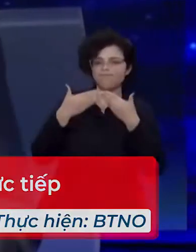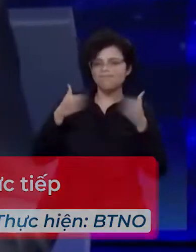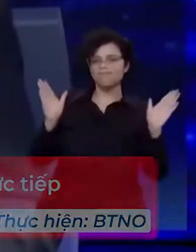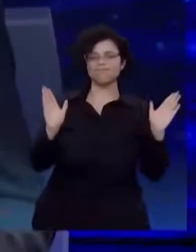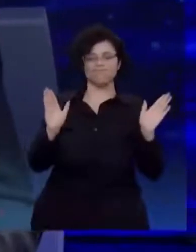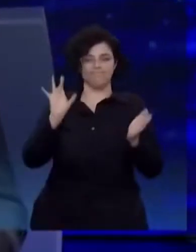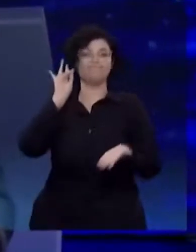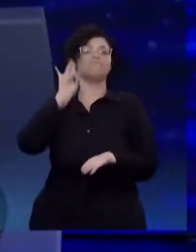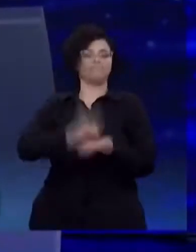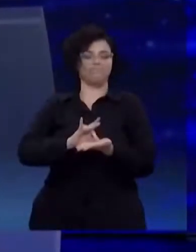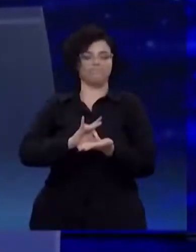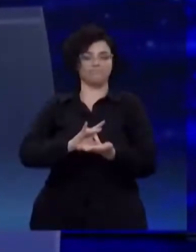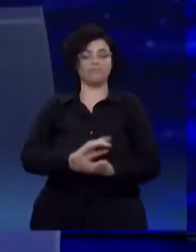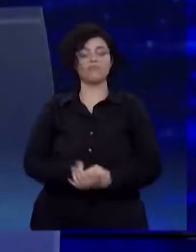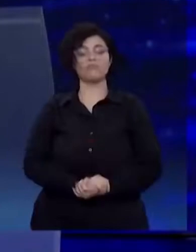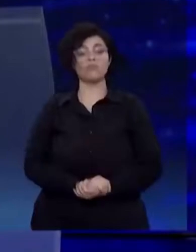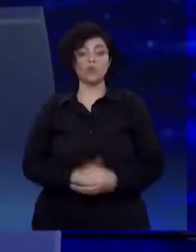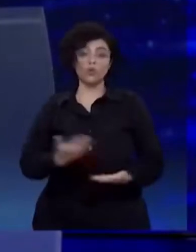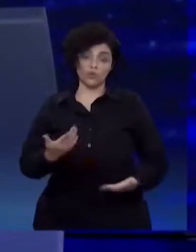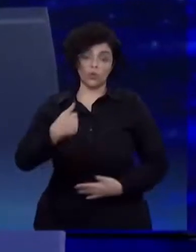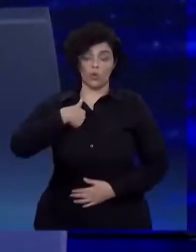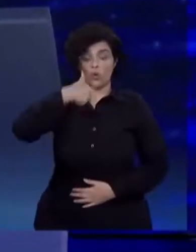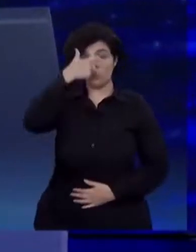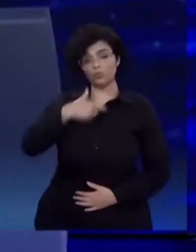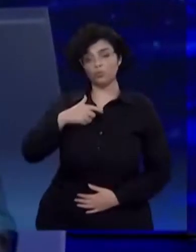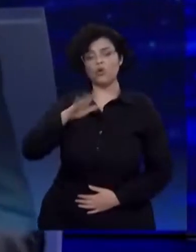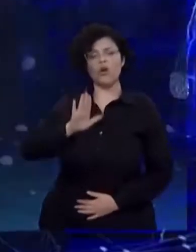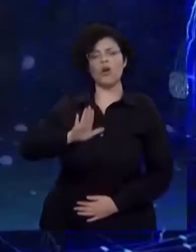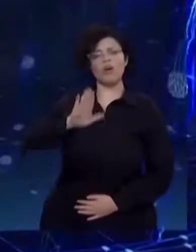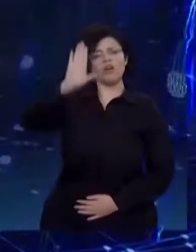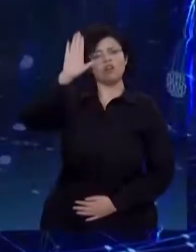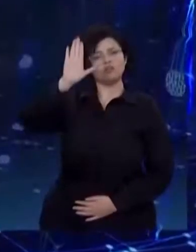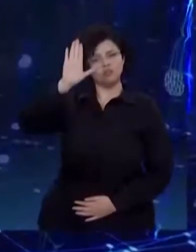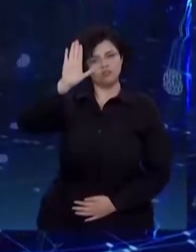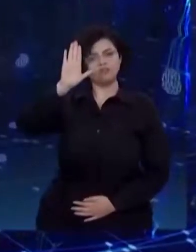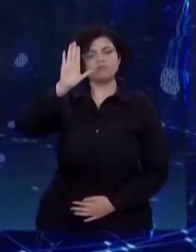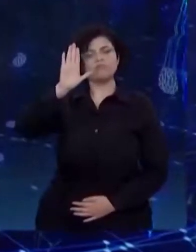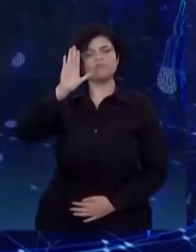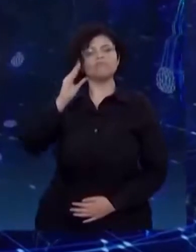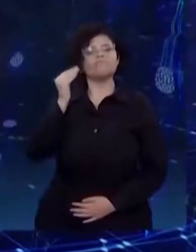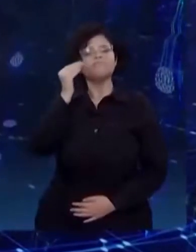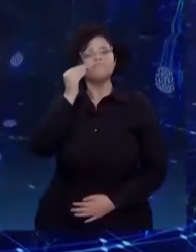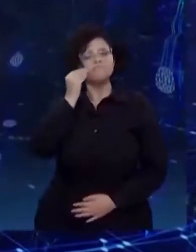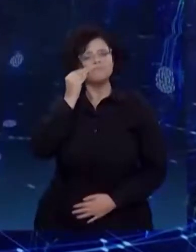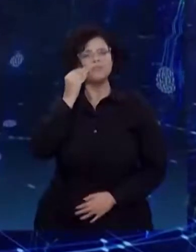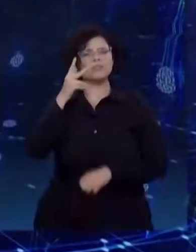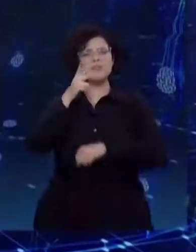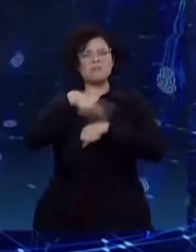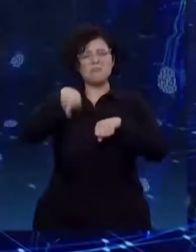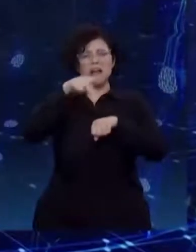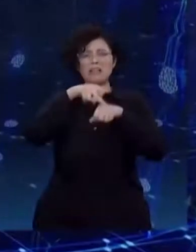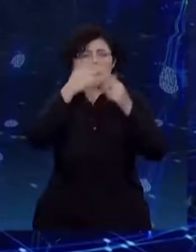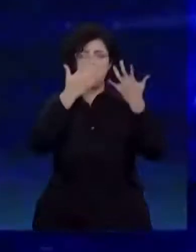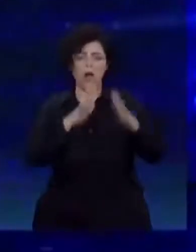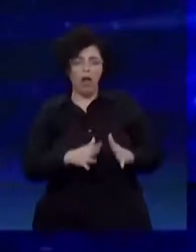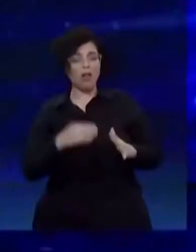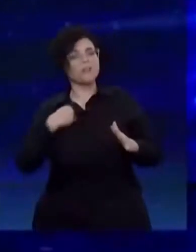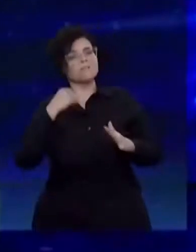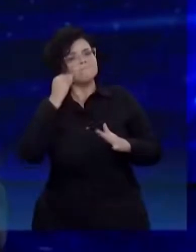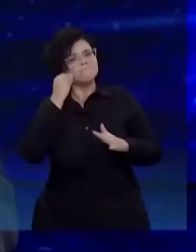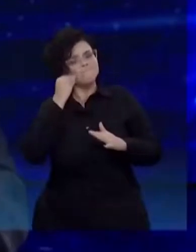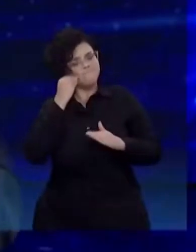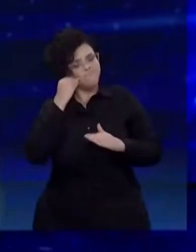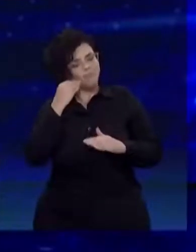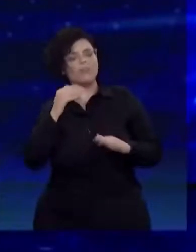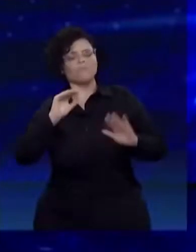thống Gia Bolsonaro đã có cuộc tranh luận trực tiếp đầu tiên trên truyền hình. Cuộc tranh luận diễn ra tại Sao Paulo và được hãng